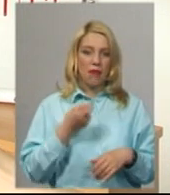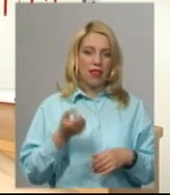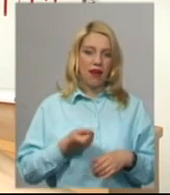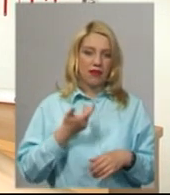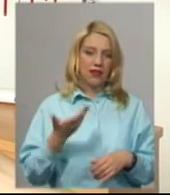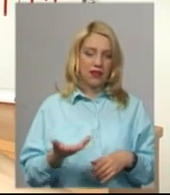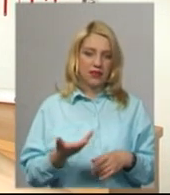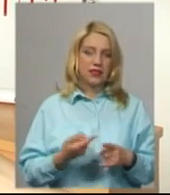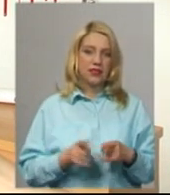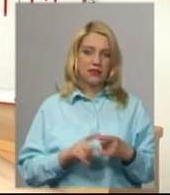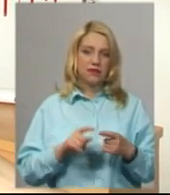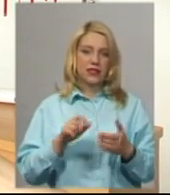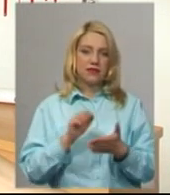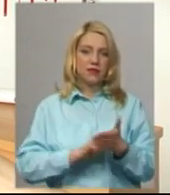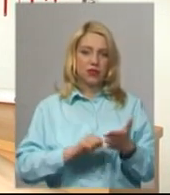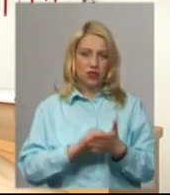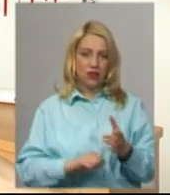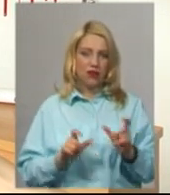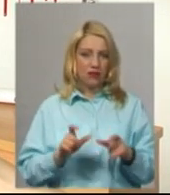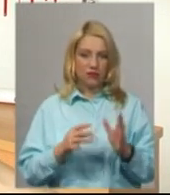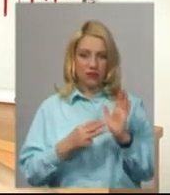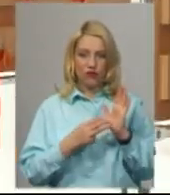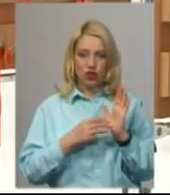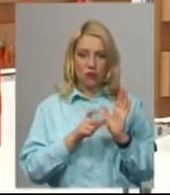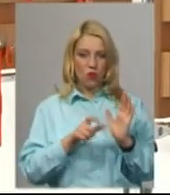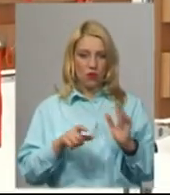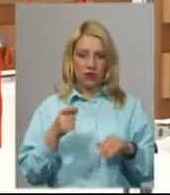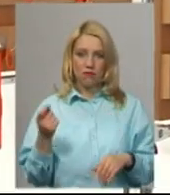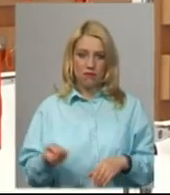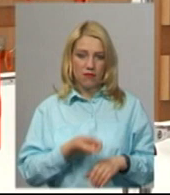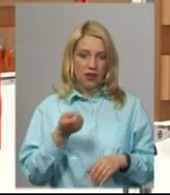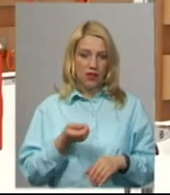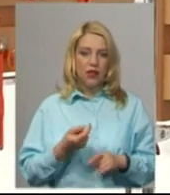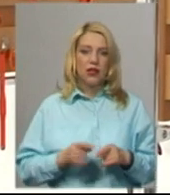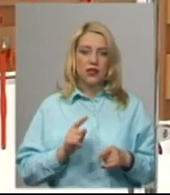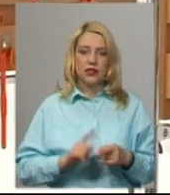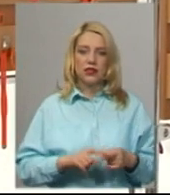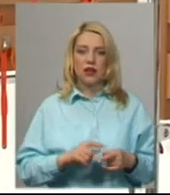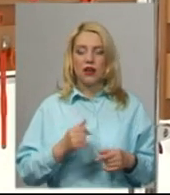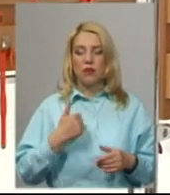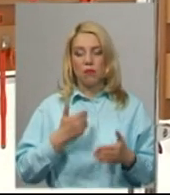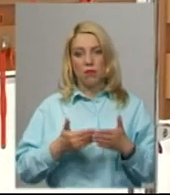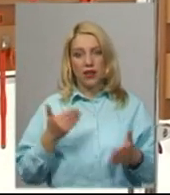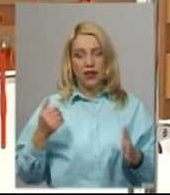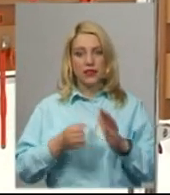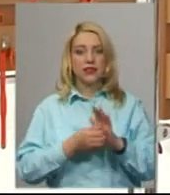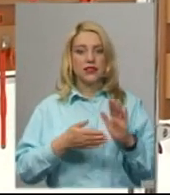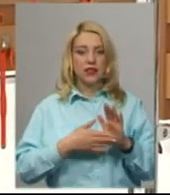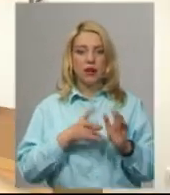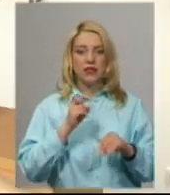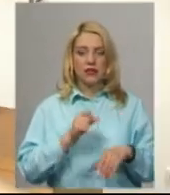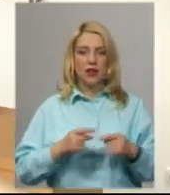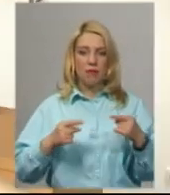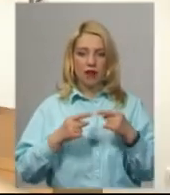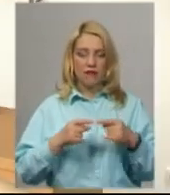так як в зв'язку з цим карантином, по 8 людей – це невелика кількість. Проводиться в нас попередній запис на певні